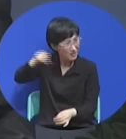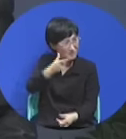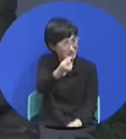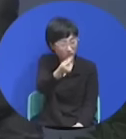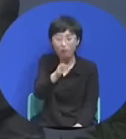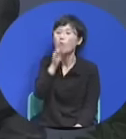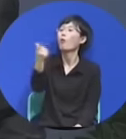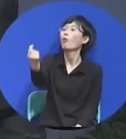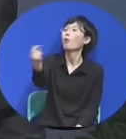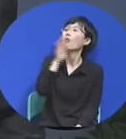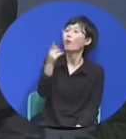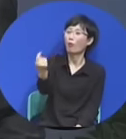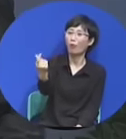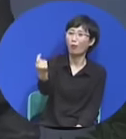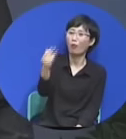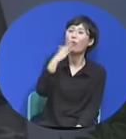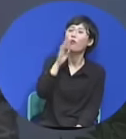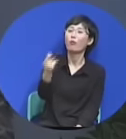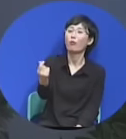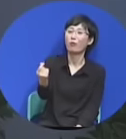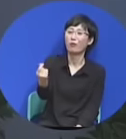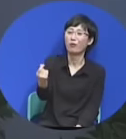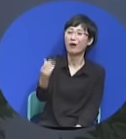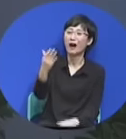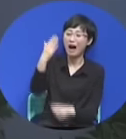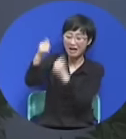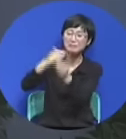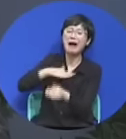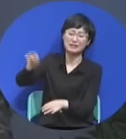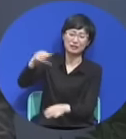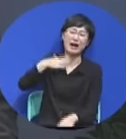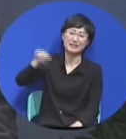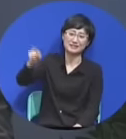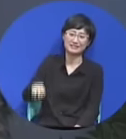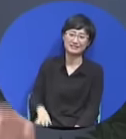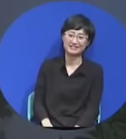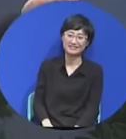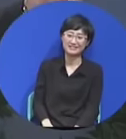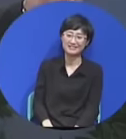그것도 아니래서 내가 바로 그거다 I said that's right